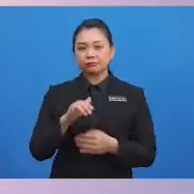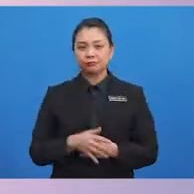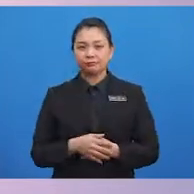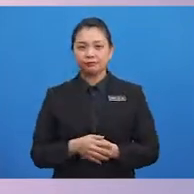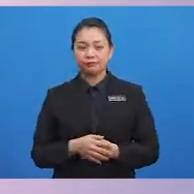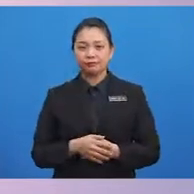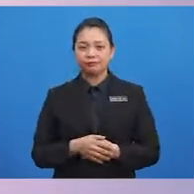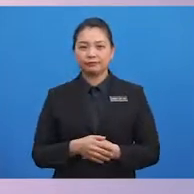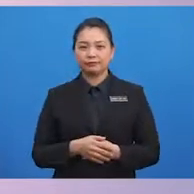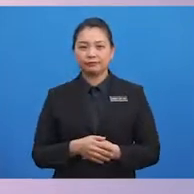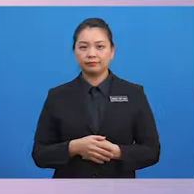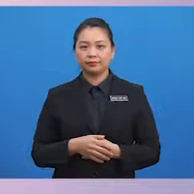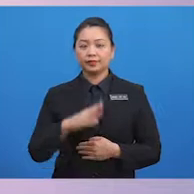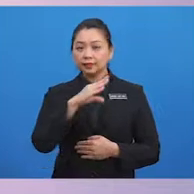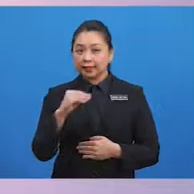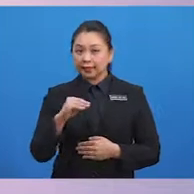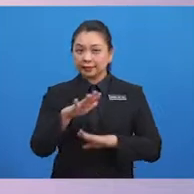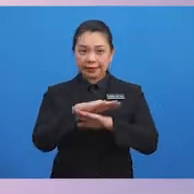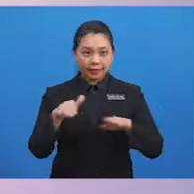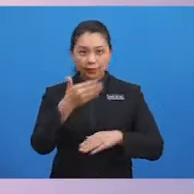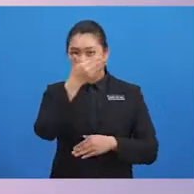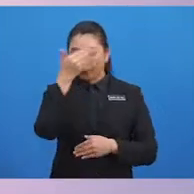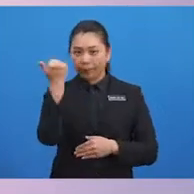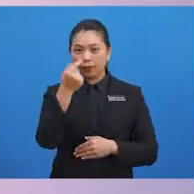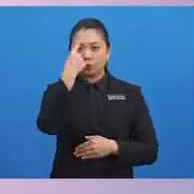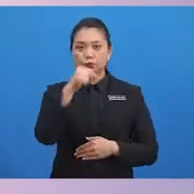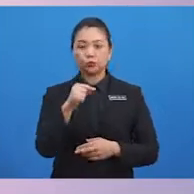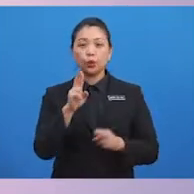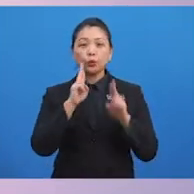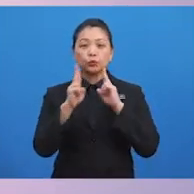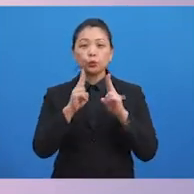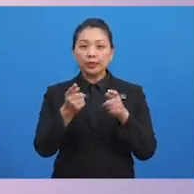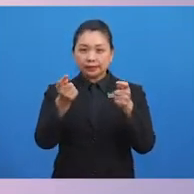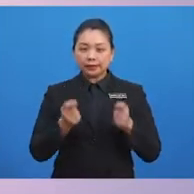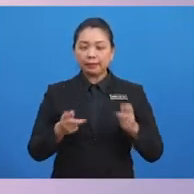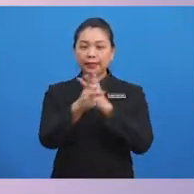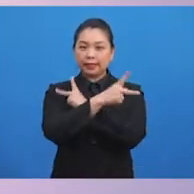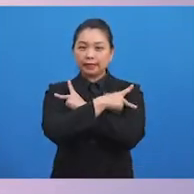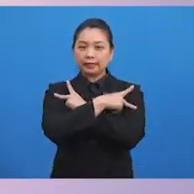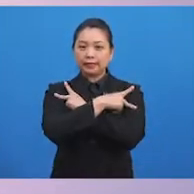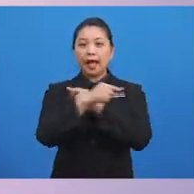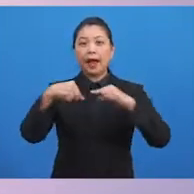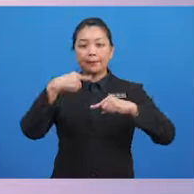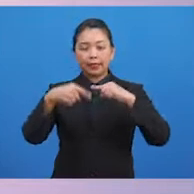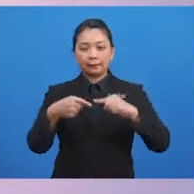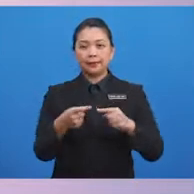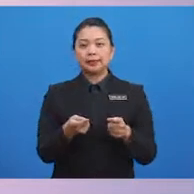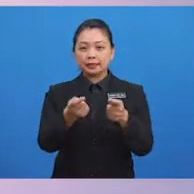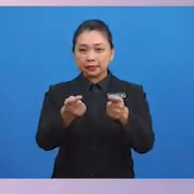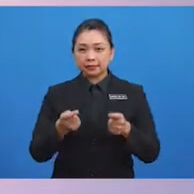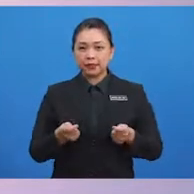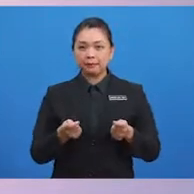Dan tidak lupa untuk ucap terima kasih apabila